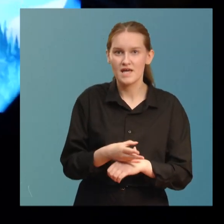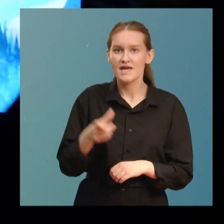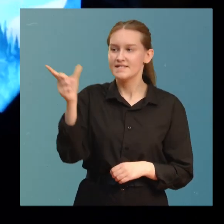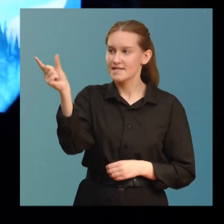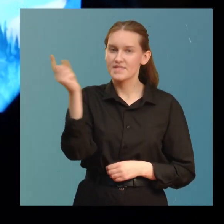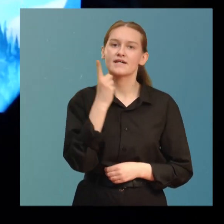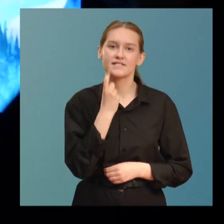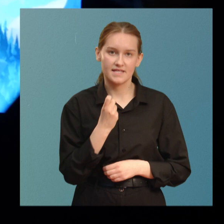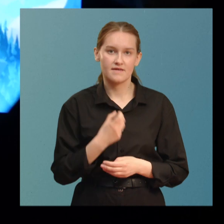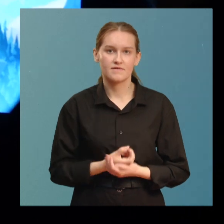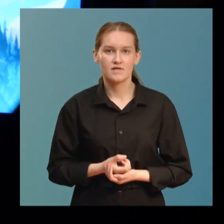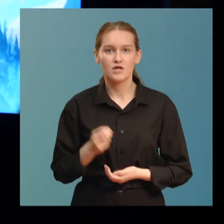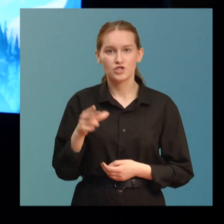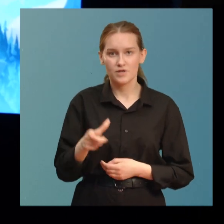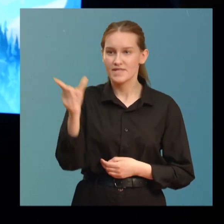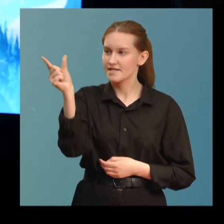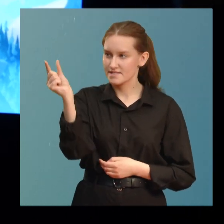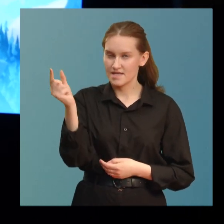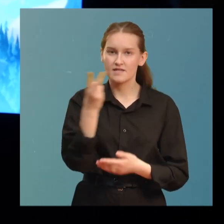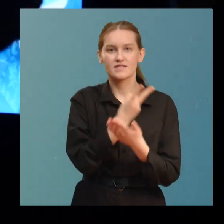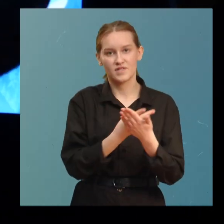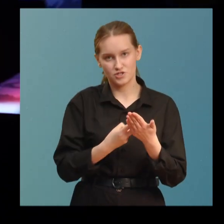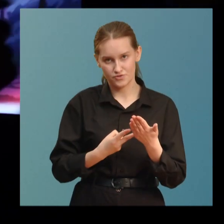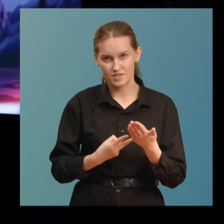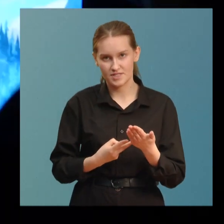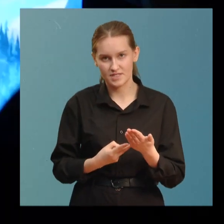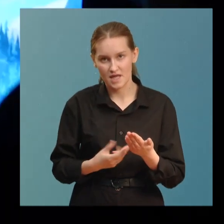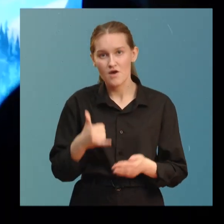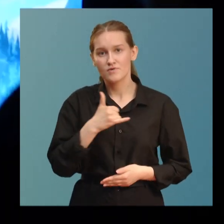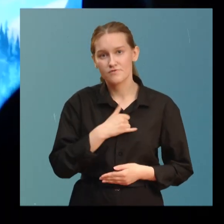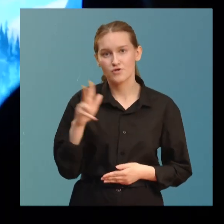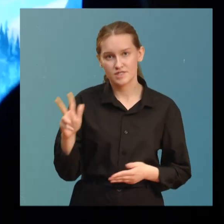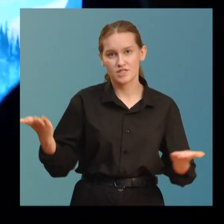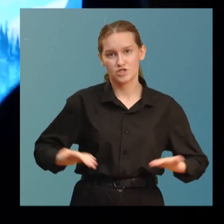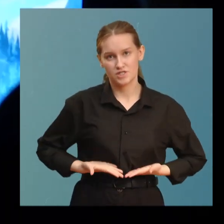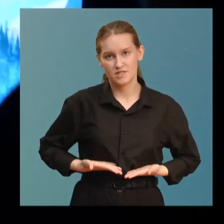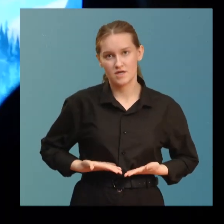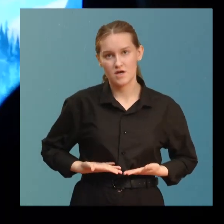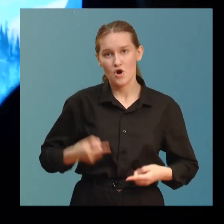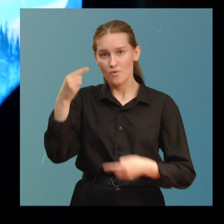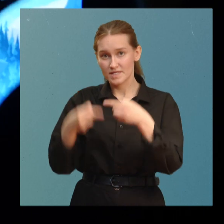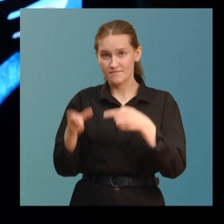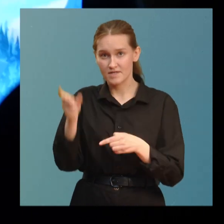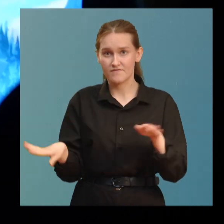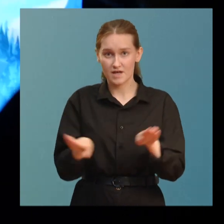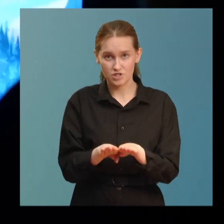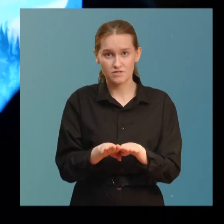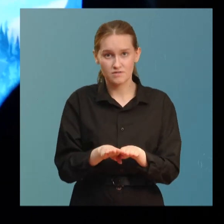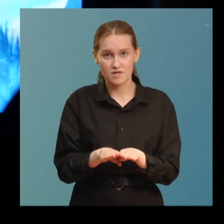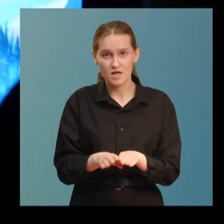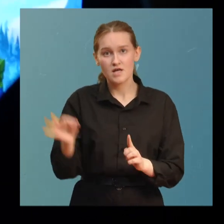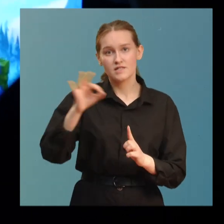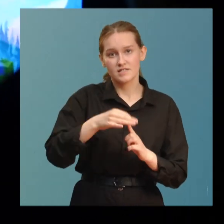тем она краснее. Чем она краснее, тем дальше он улетит. Всего у нас три жизни. У противника также.